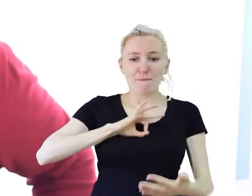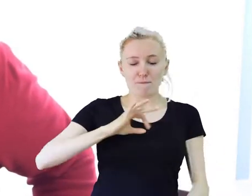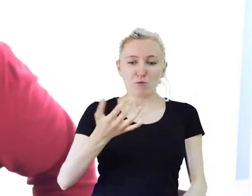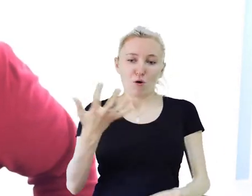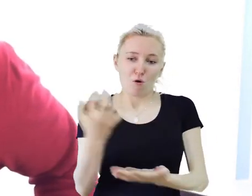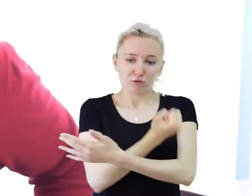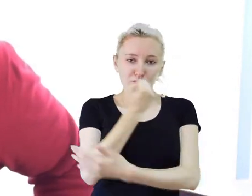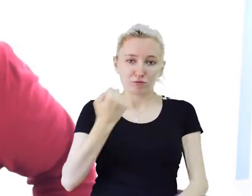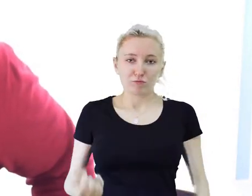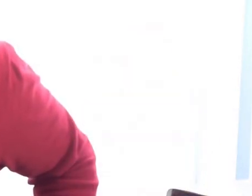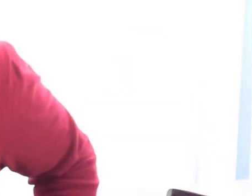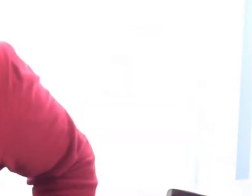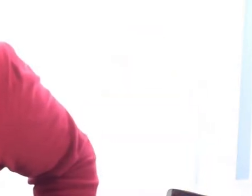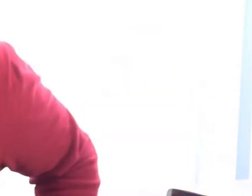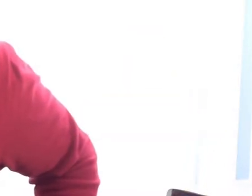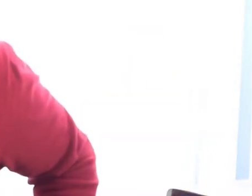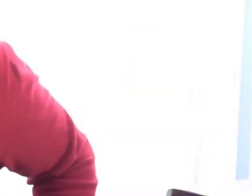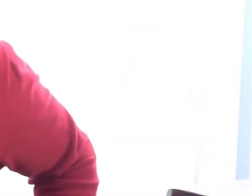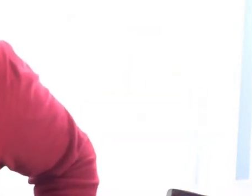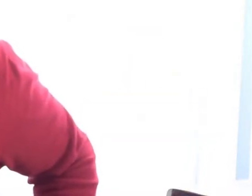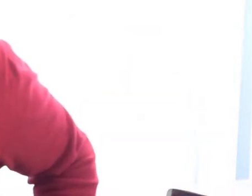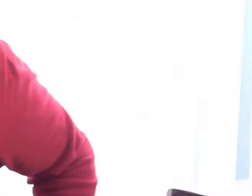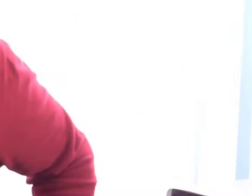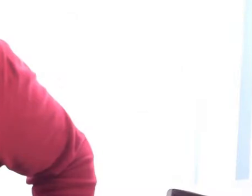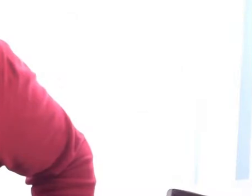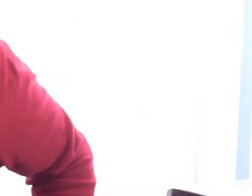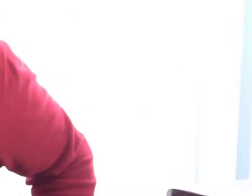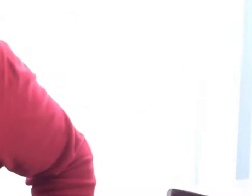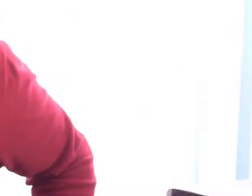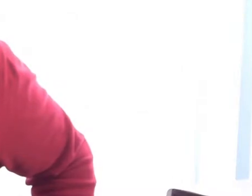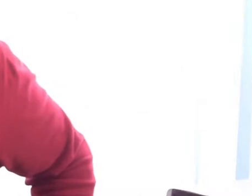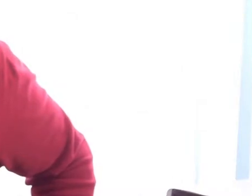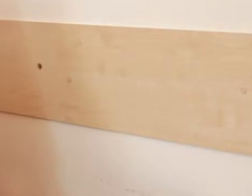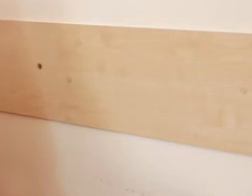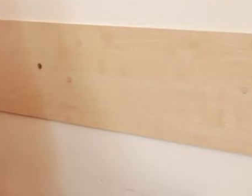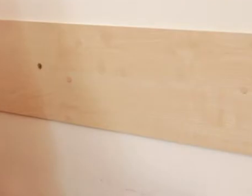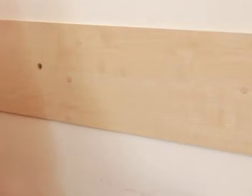kontaktu, do możliwości bycia kimś.